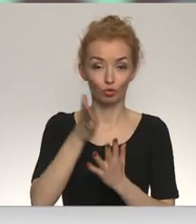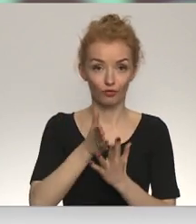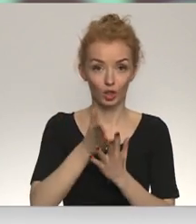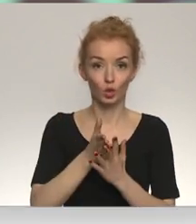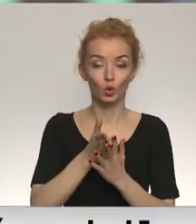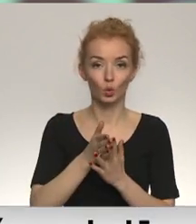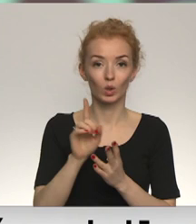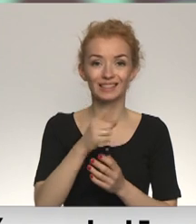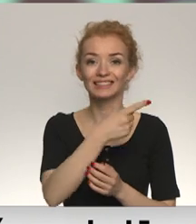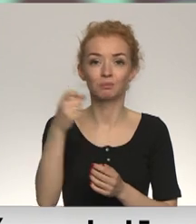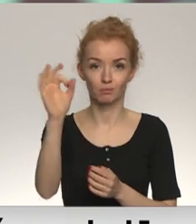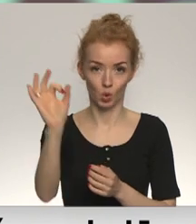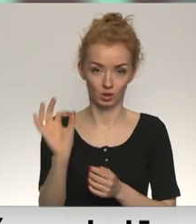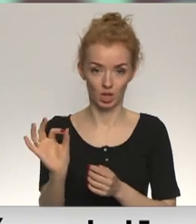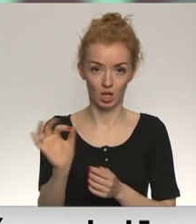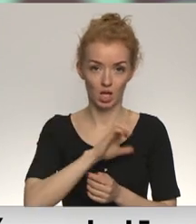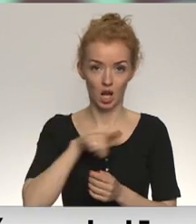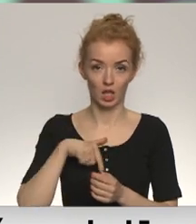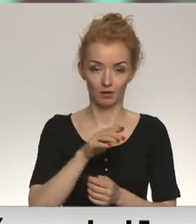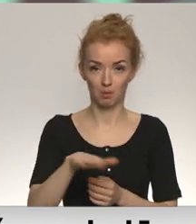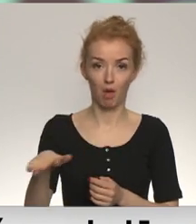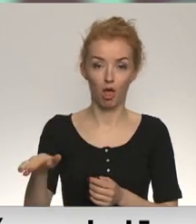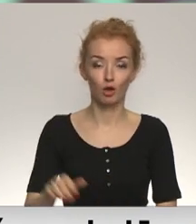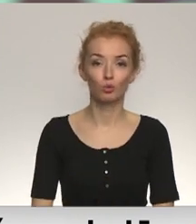saskars 100% Latvijas bērni.